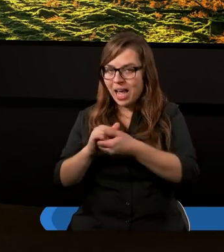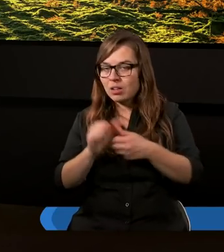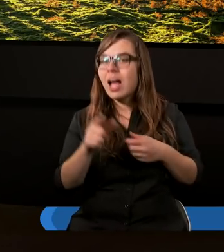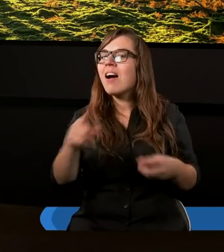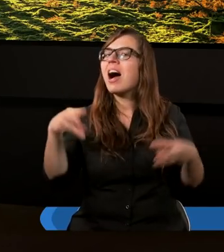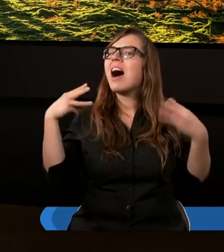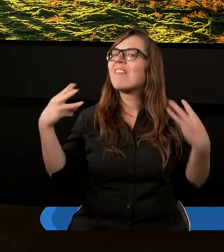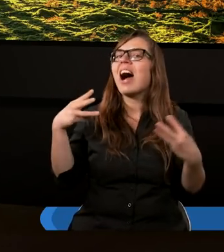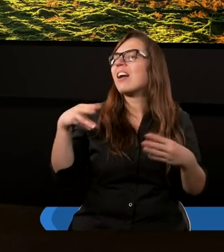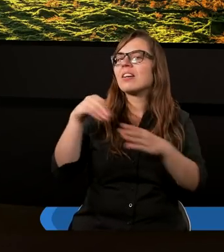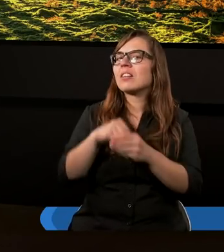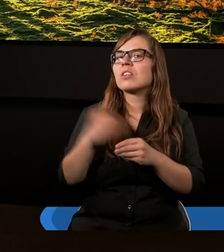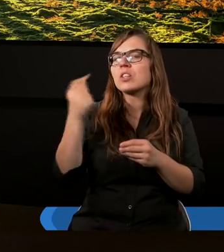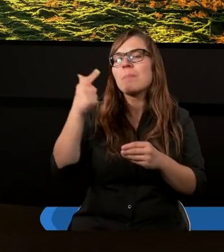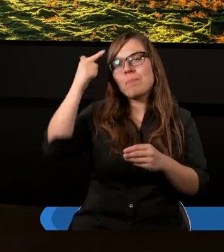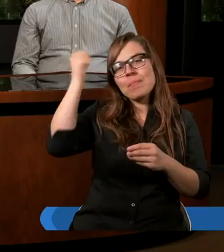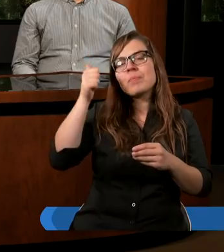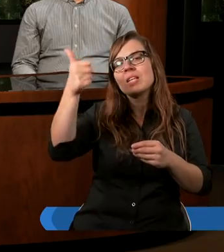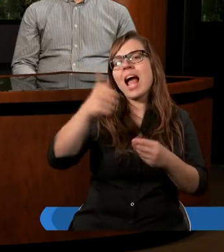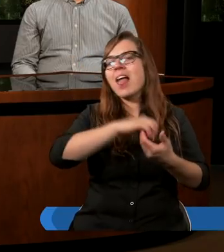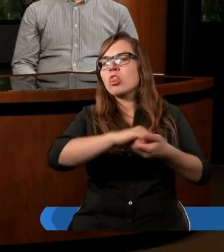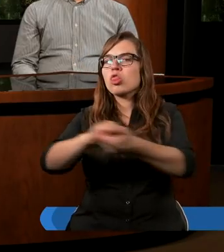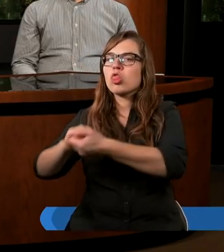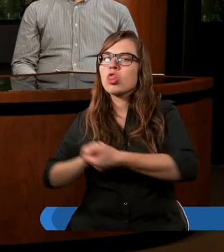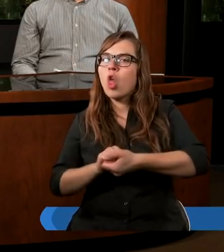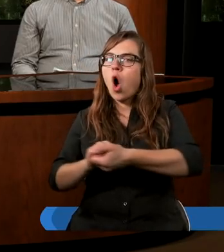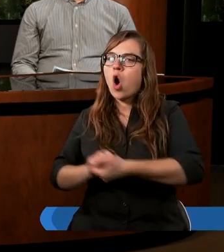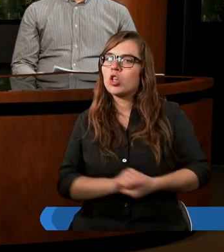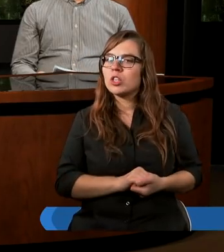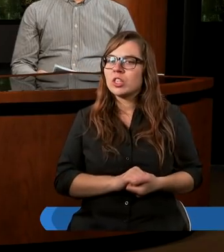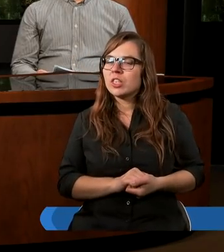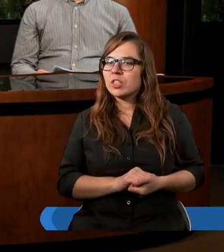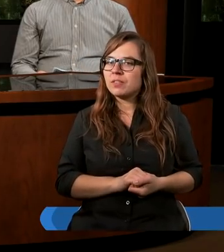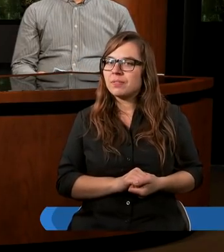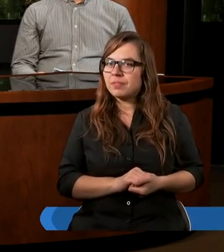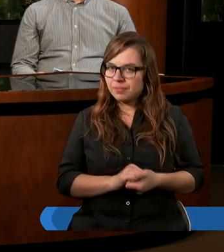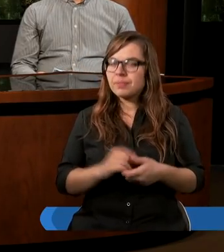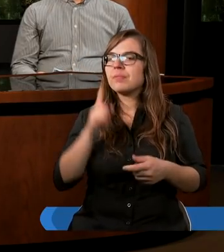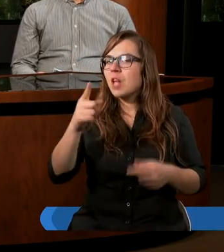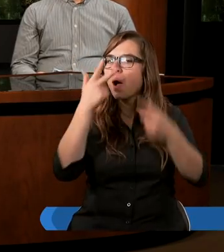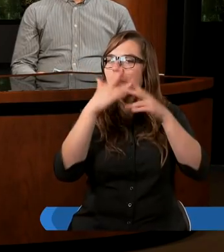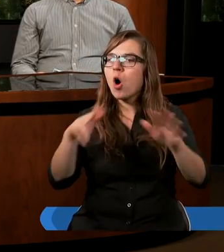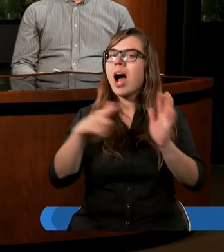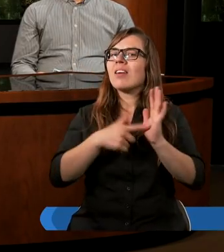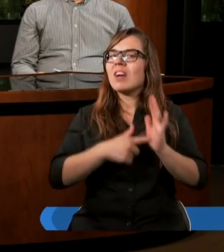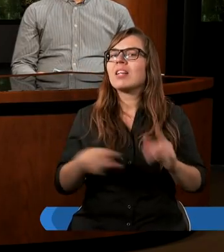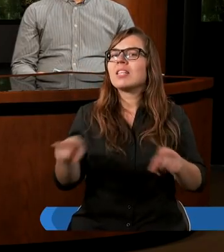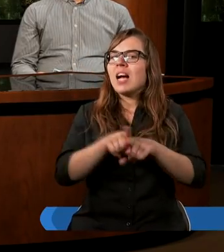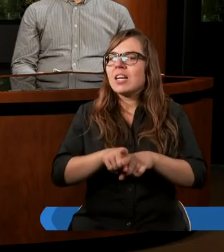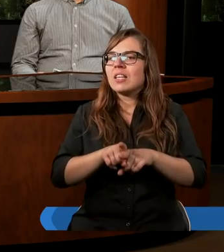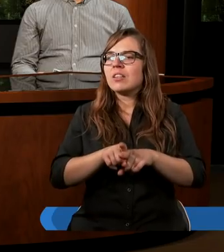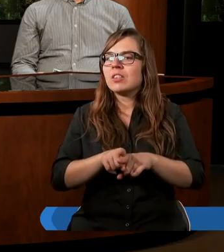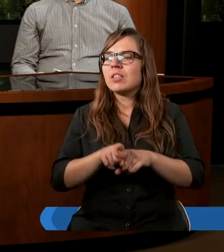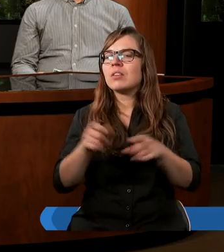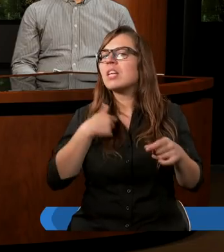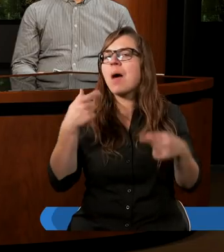Najważniejszy w tym wszystkim jest Jezus. Dziękuję. No właśnie ten tekst pokazuje też, że był